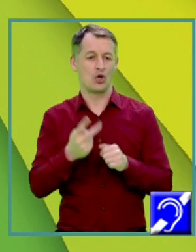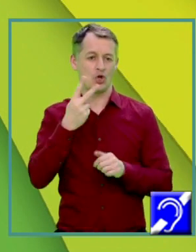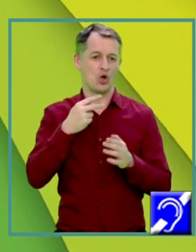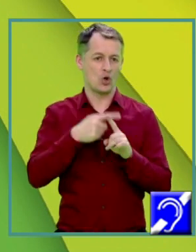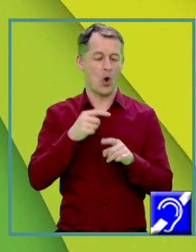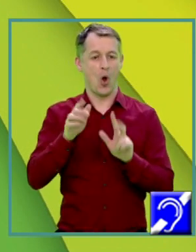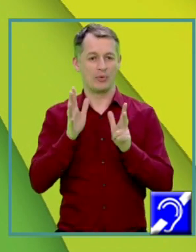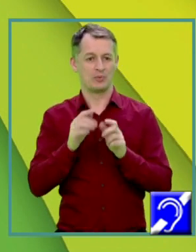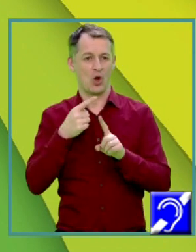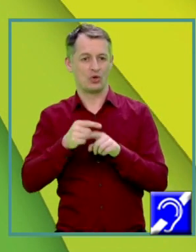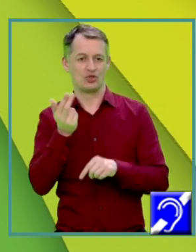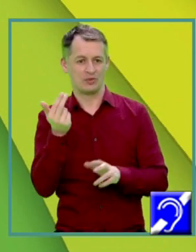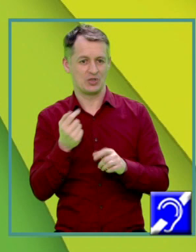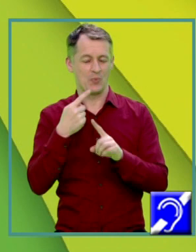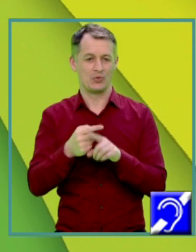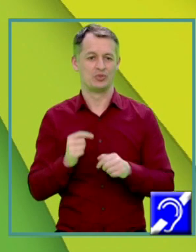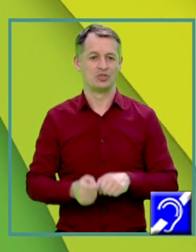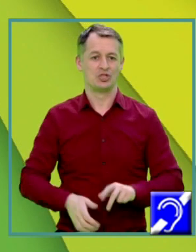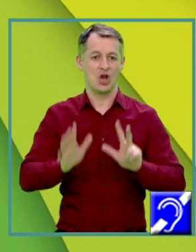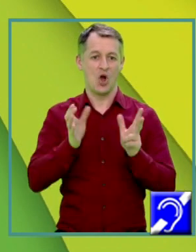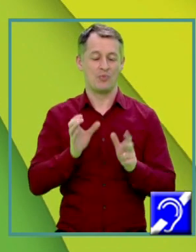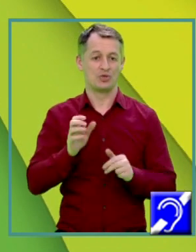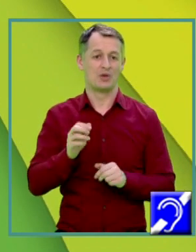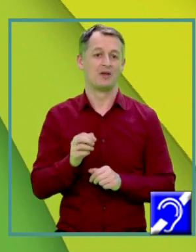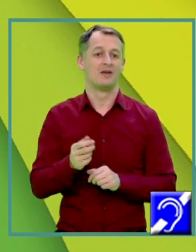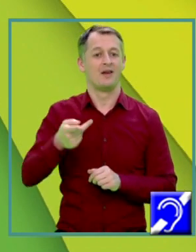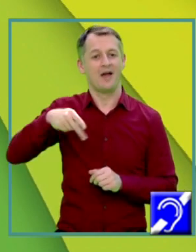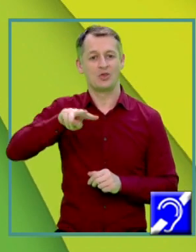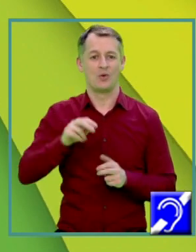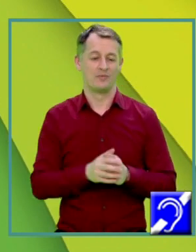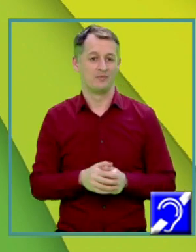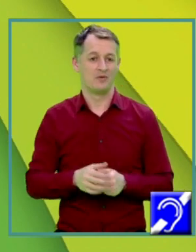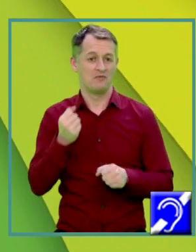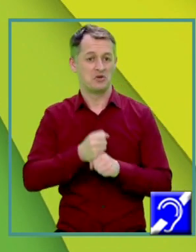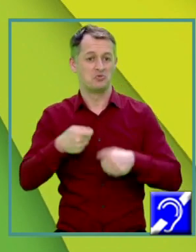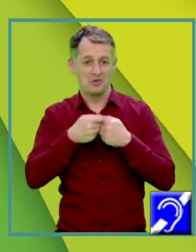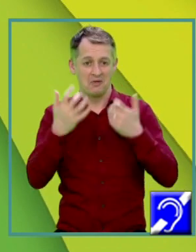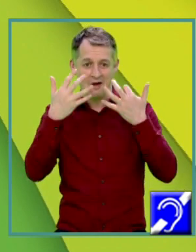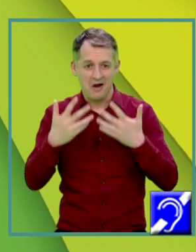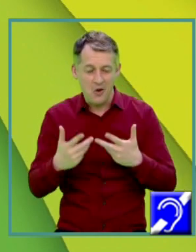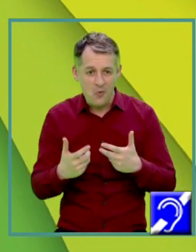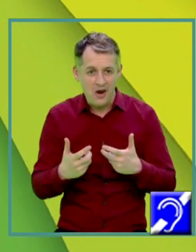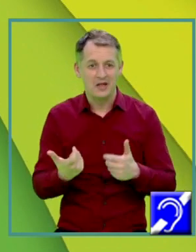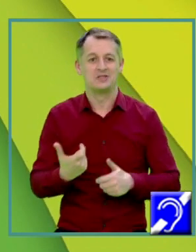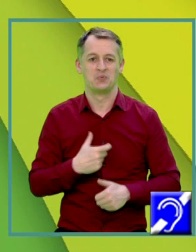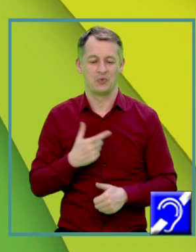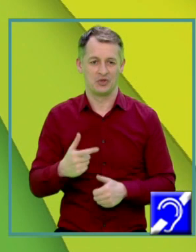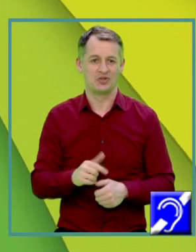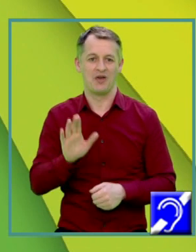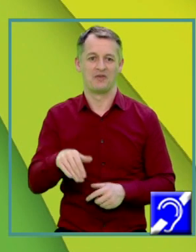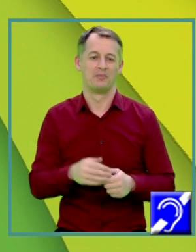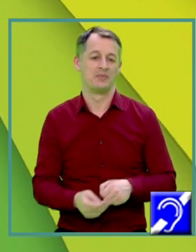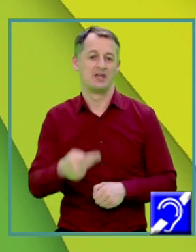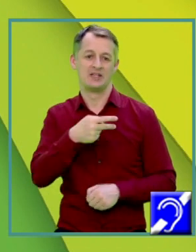ori 15 plus 18 la a doua Facem toate calculele posibile și avem